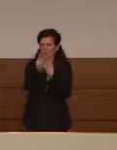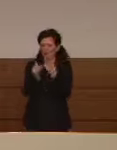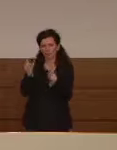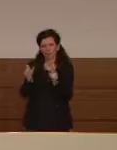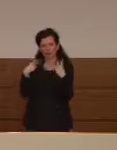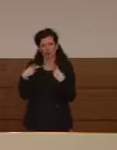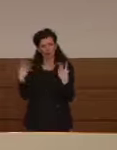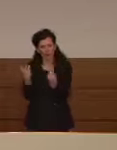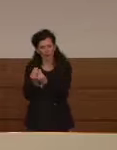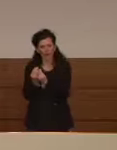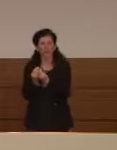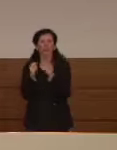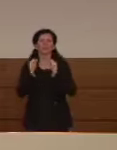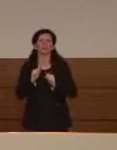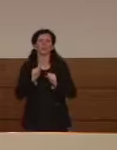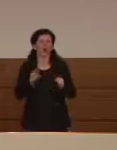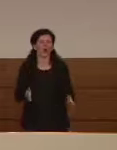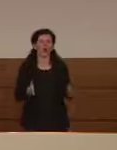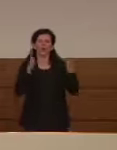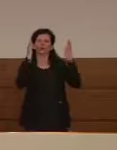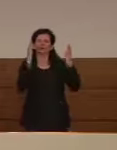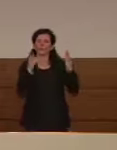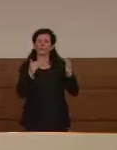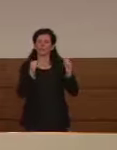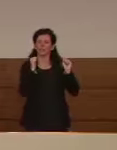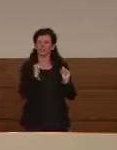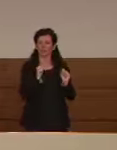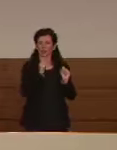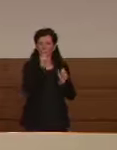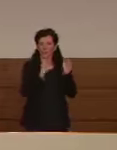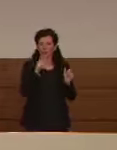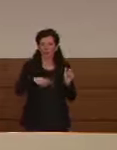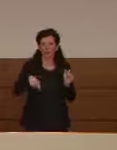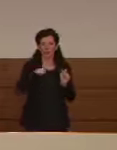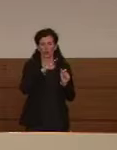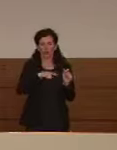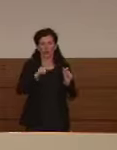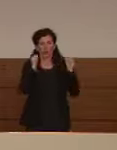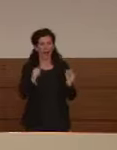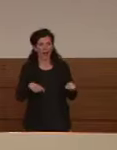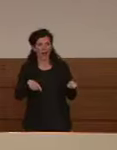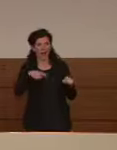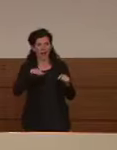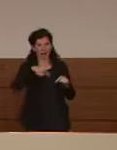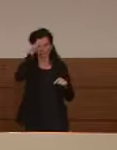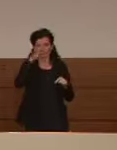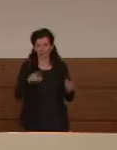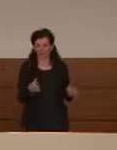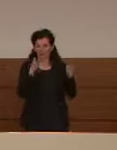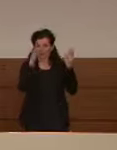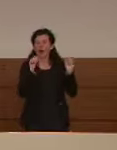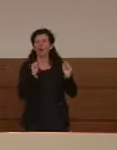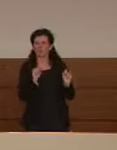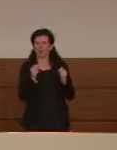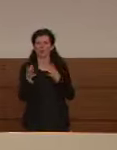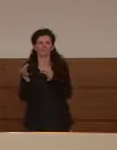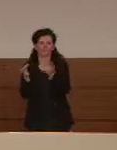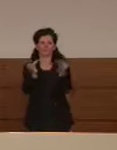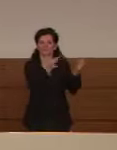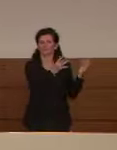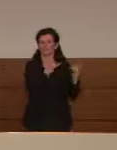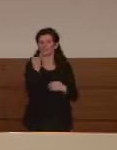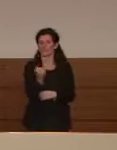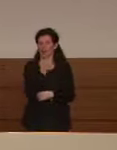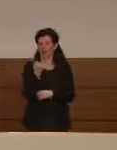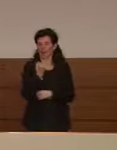può esserci, non so, nei condomini, per esempio un po' di residua a trasmissione del virus. Quindi questo fa sì che